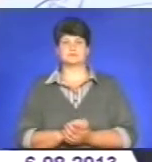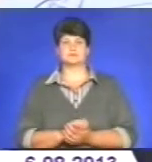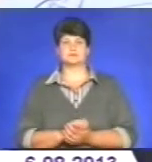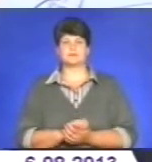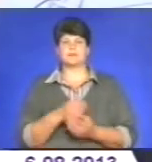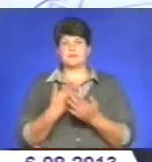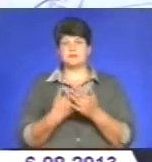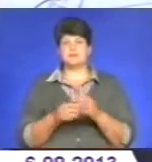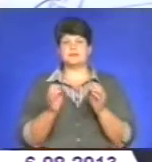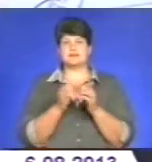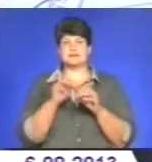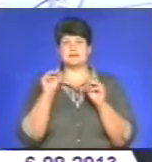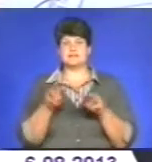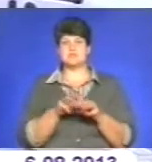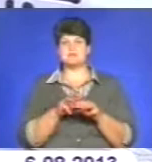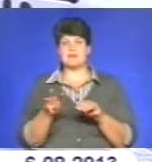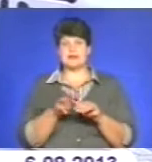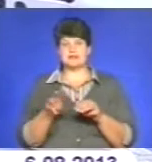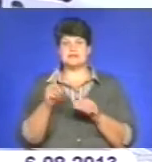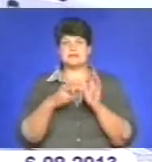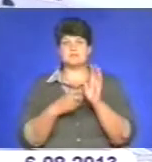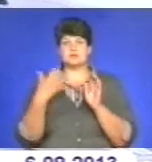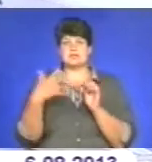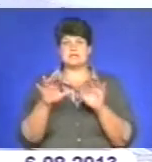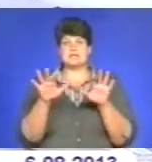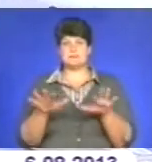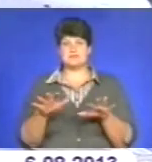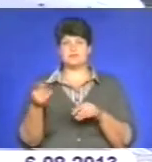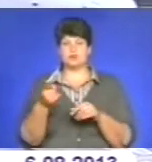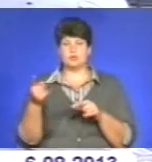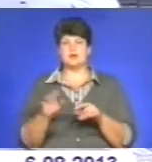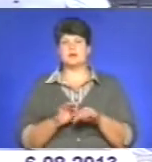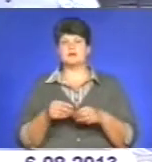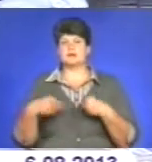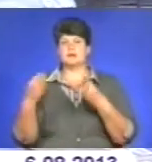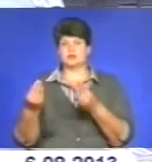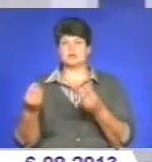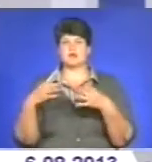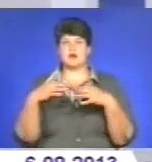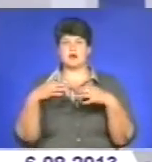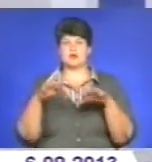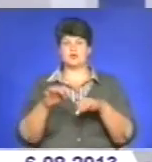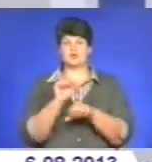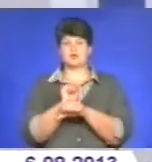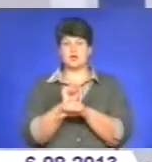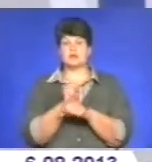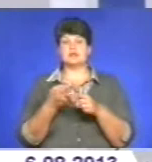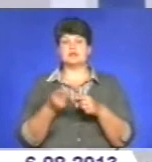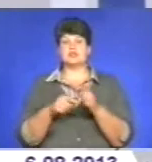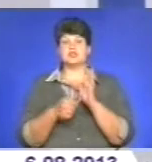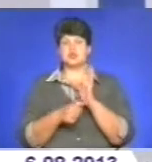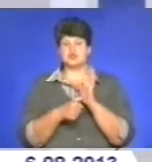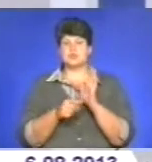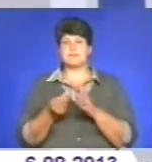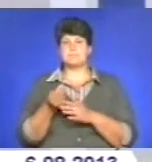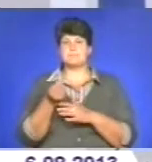Близько 10 тисяч метрів, а це 750 місць у Тернополі відведено для автостоянок. З них 60% для платного